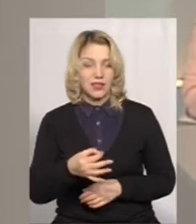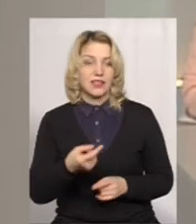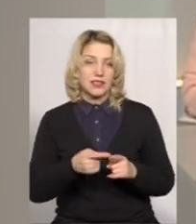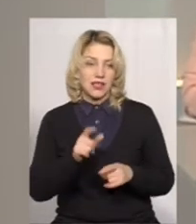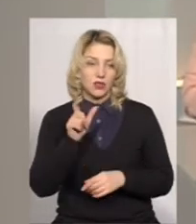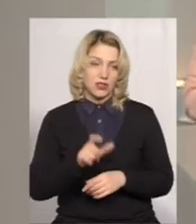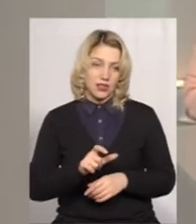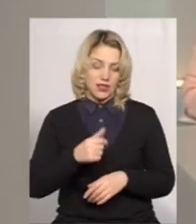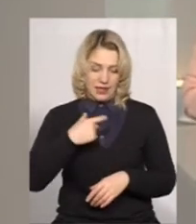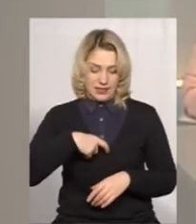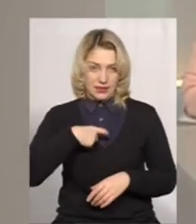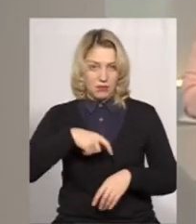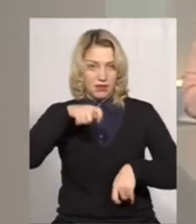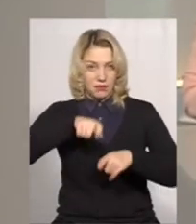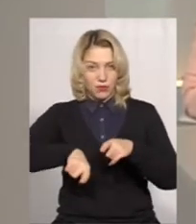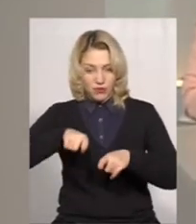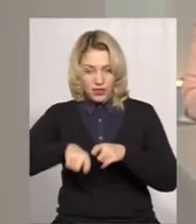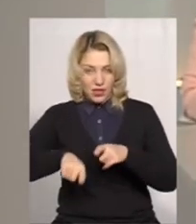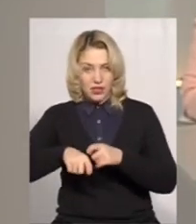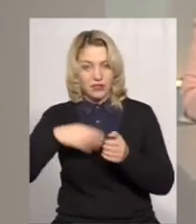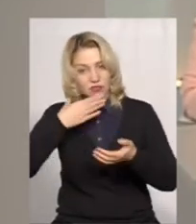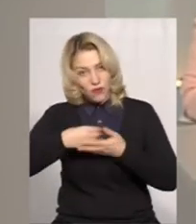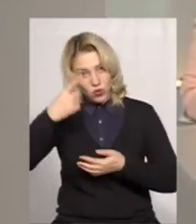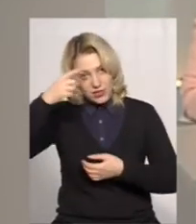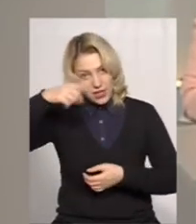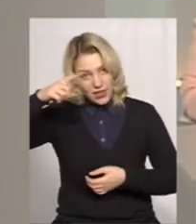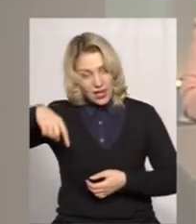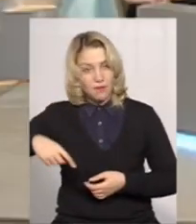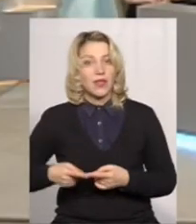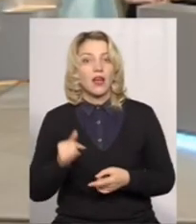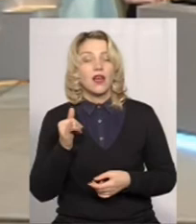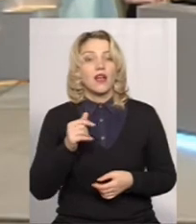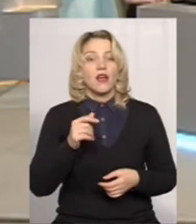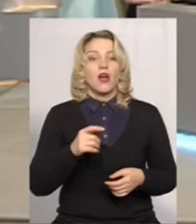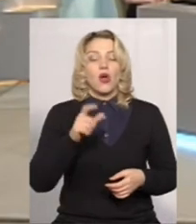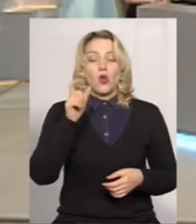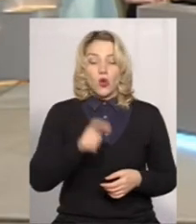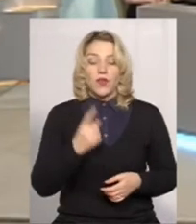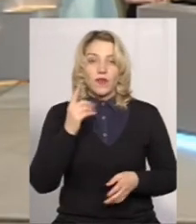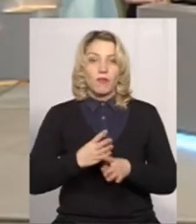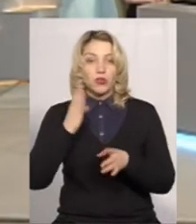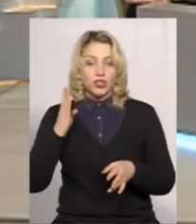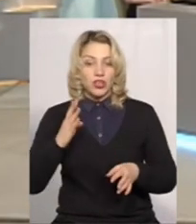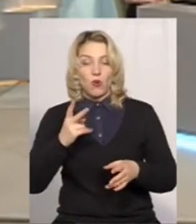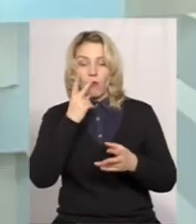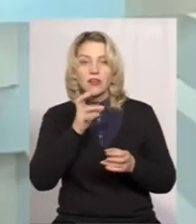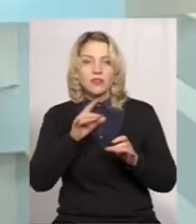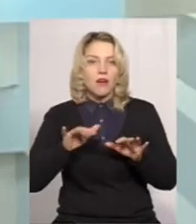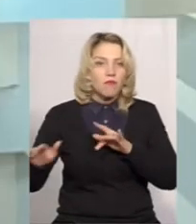ця людина перевіряє свої знання. Вона бачив першу чергу процедуру,